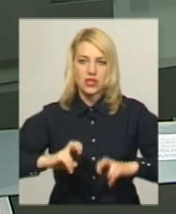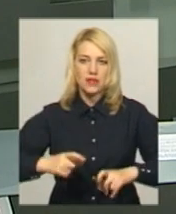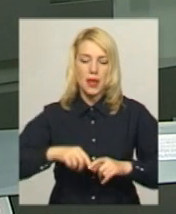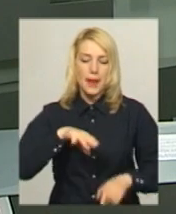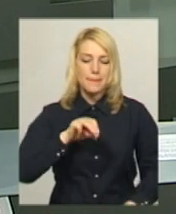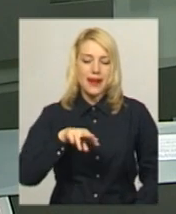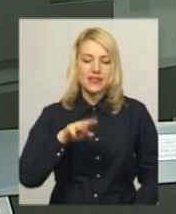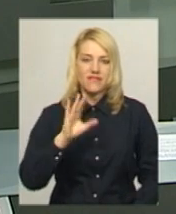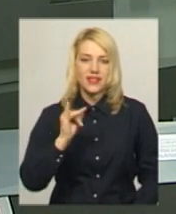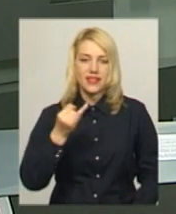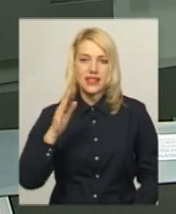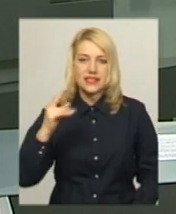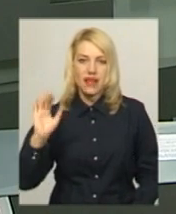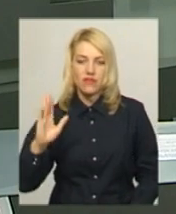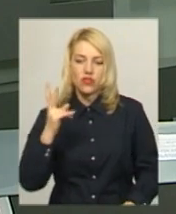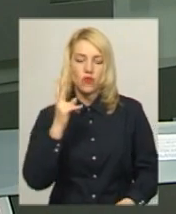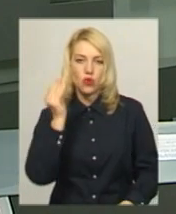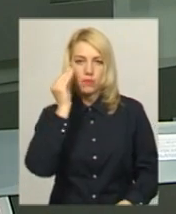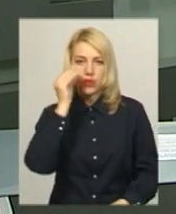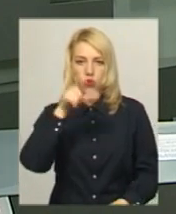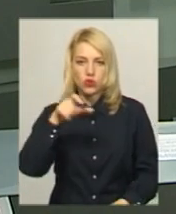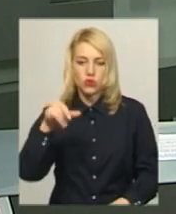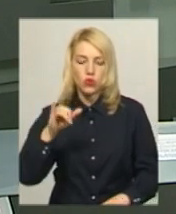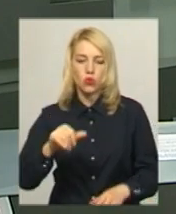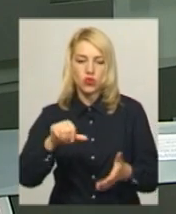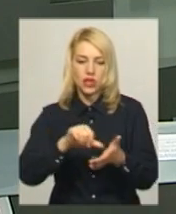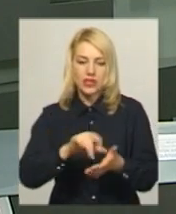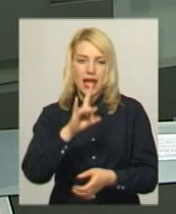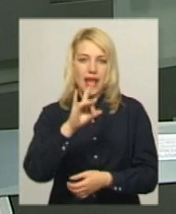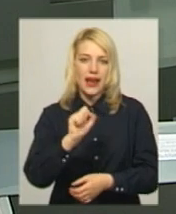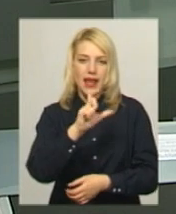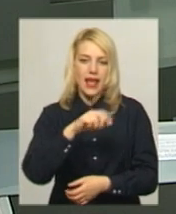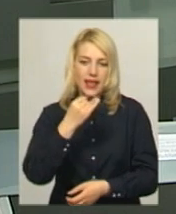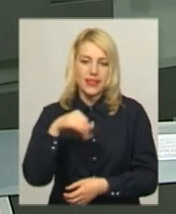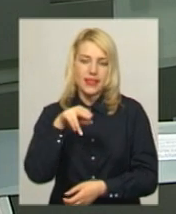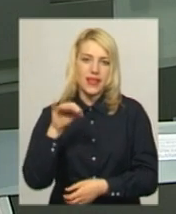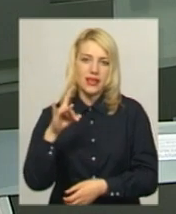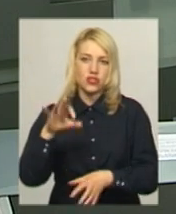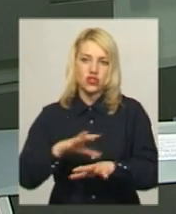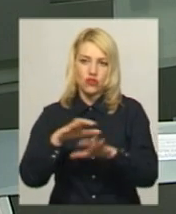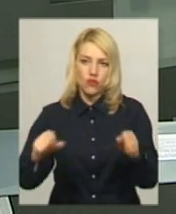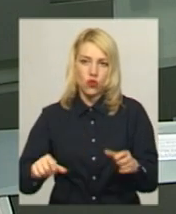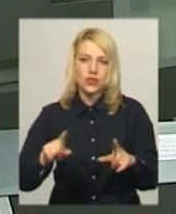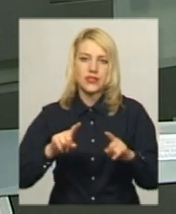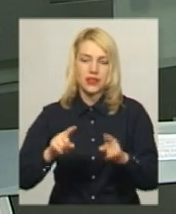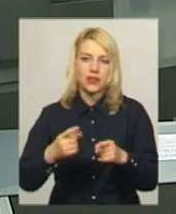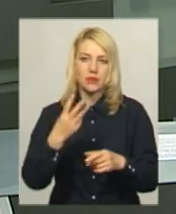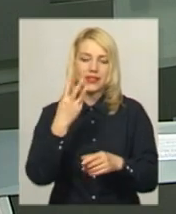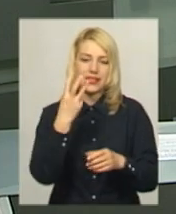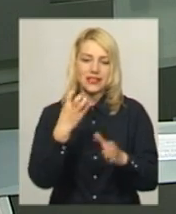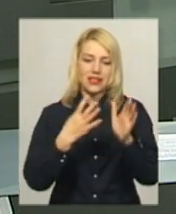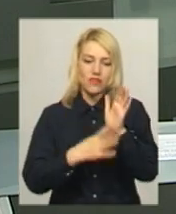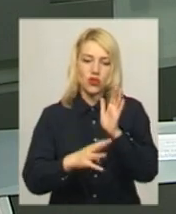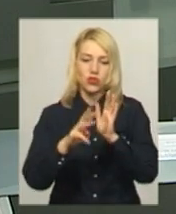Матвійцев. За його словами, двох підозрюваних учасників рейдерської схеми затримали під час отримання 390 тисяч доларів за